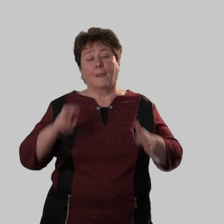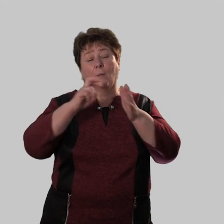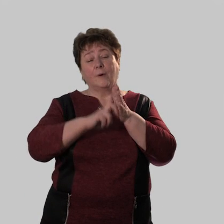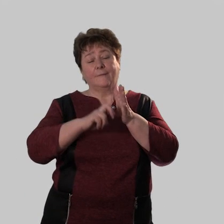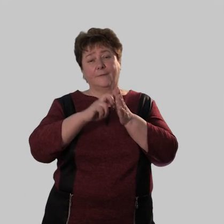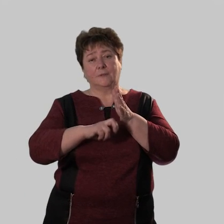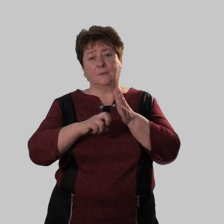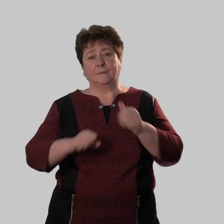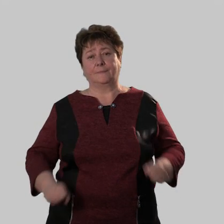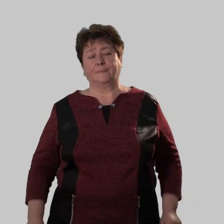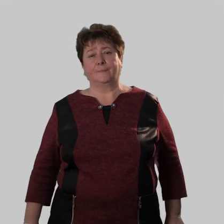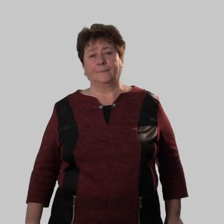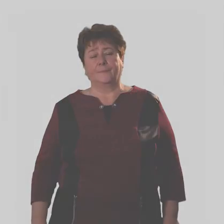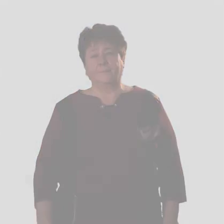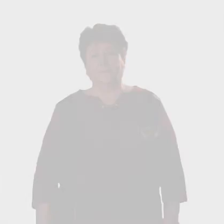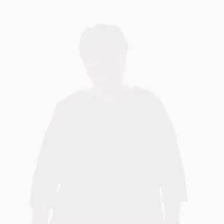Проверьте.